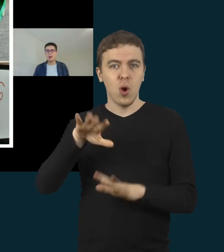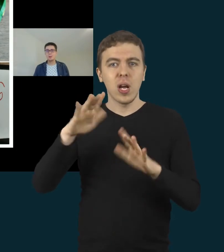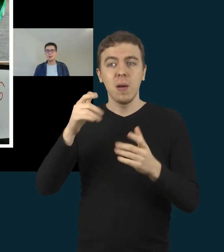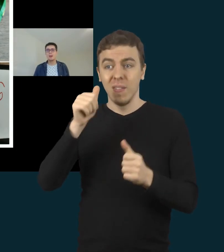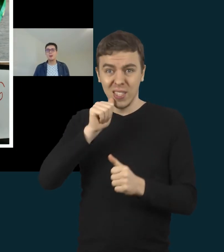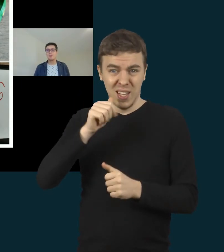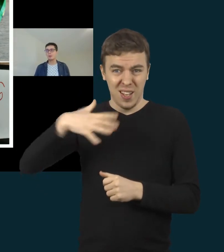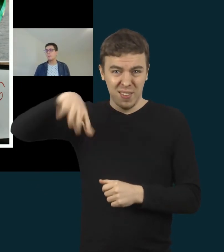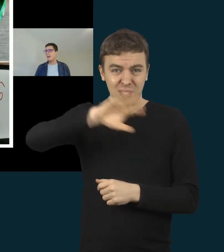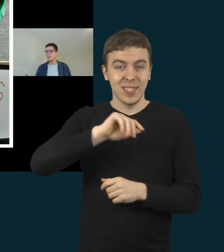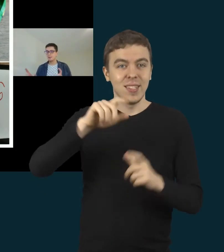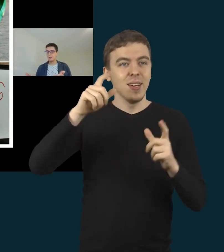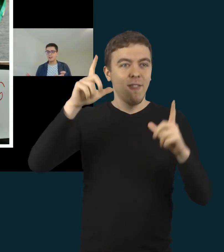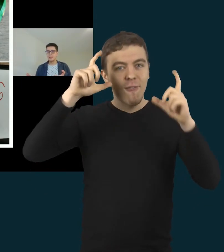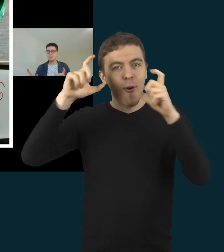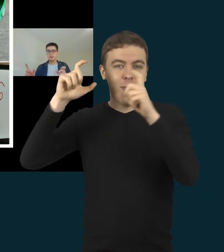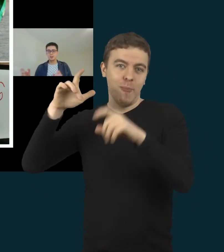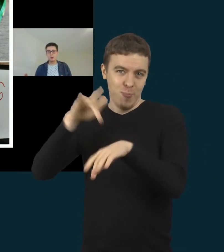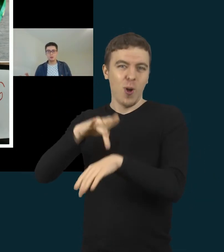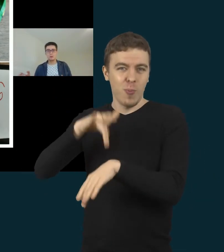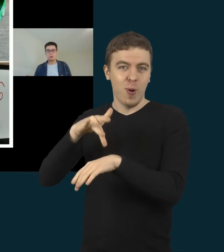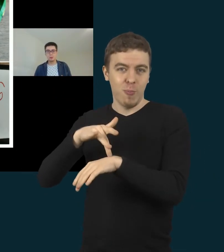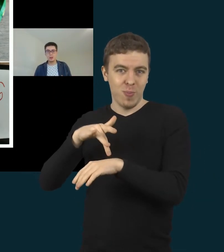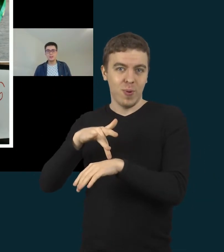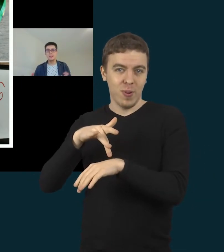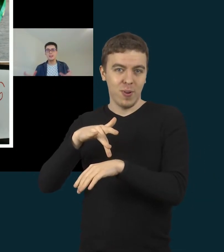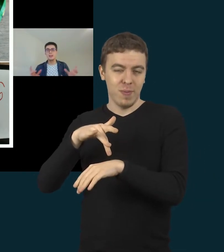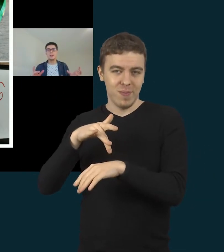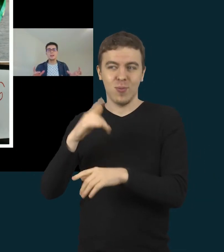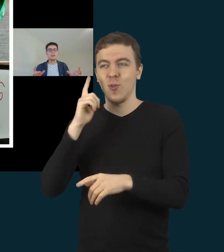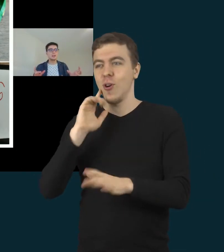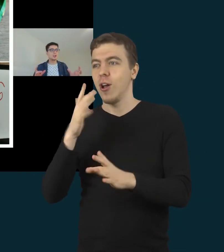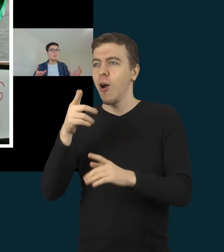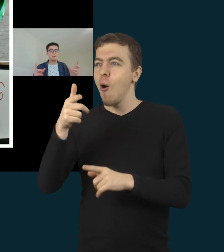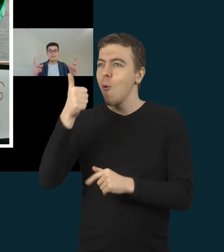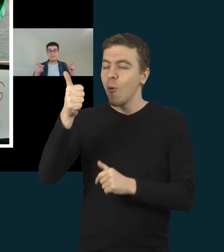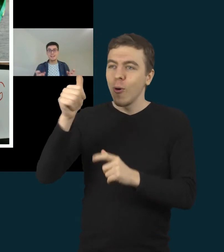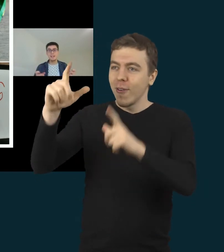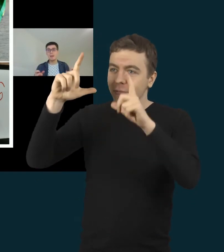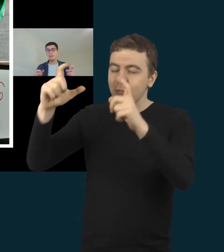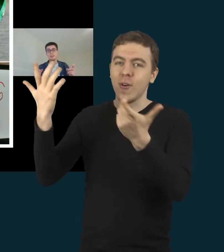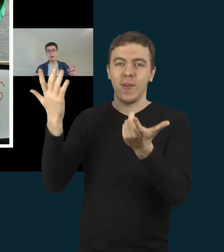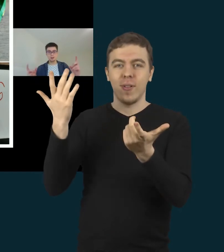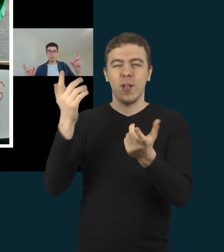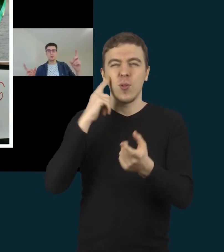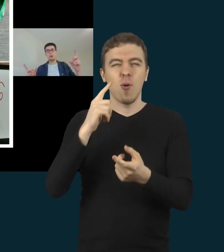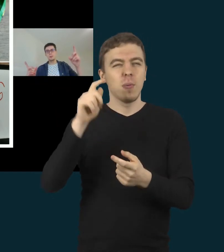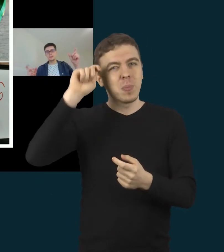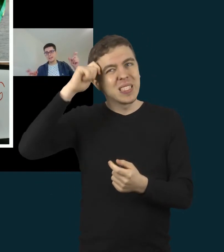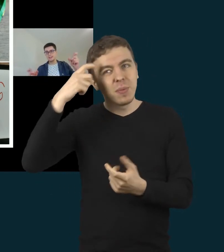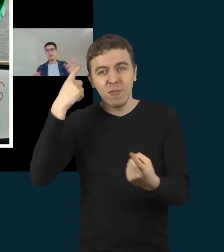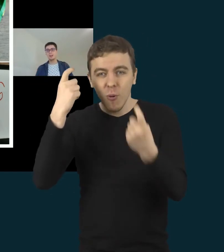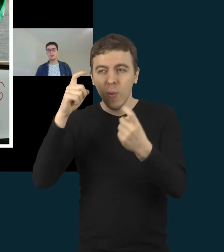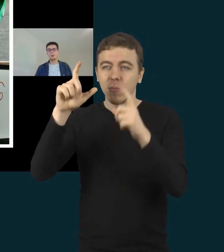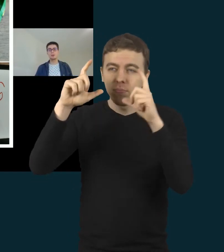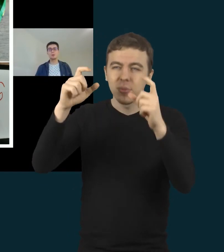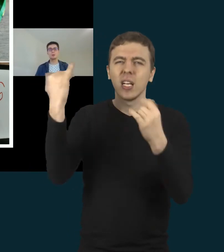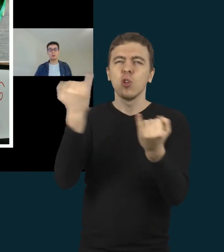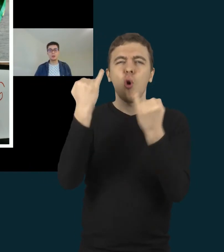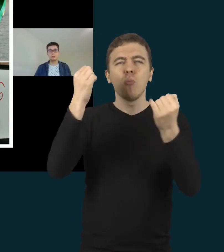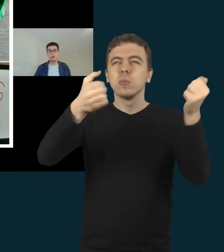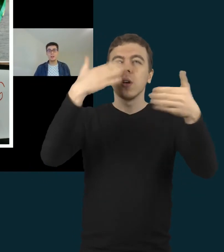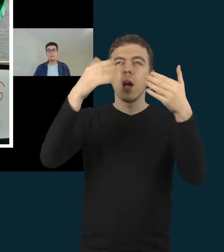traukiam fotoaparatą, norėdami kažką išfiksuoti, kažką įsidėmėti, matome įdomią skaidrę, iš karto